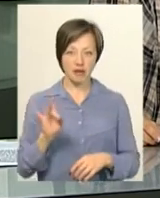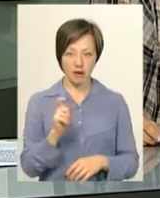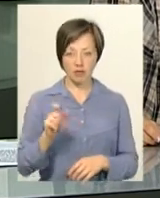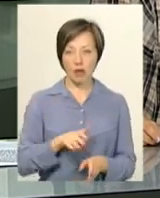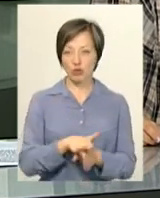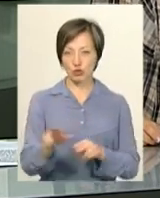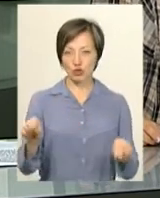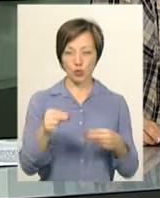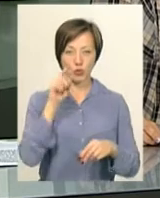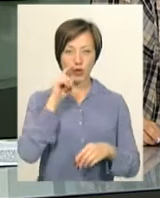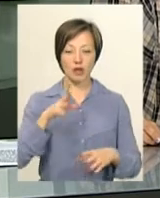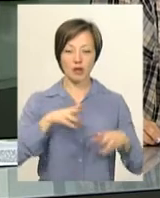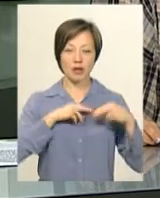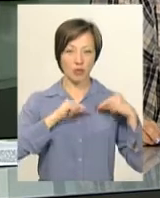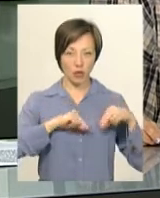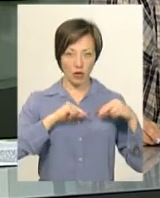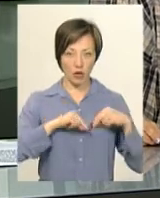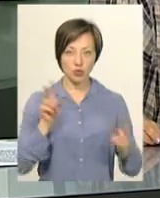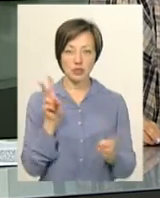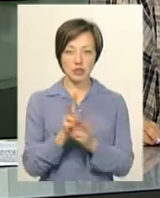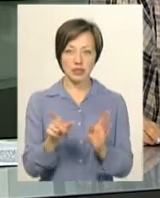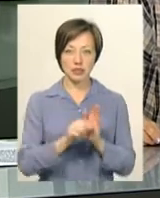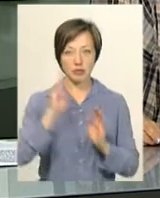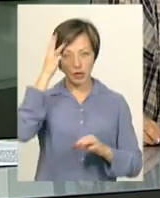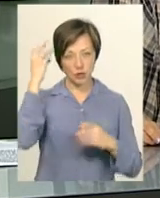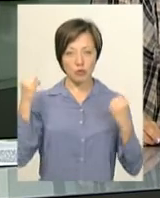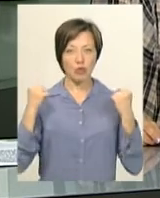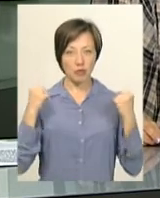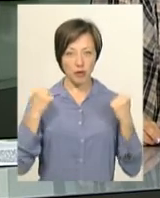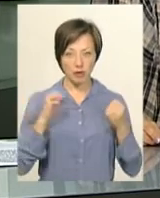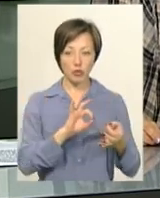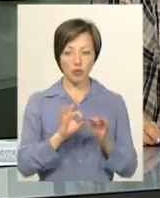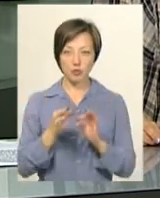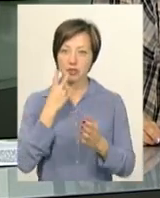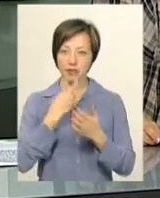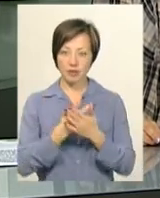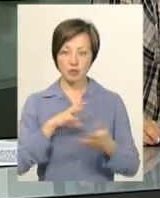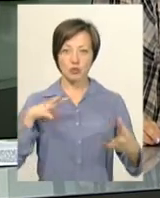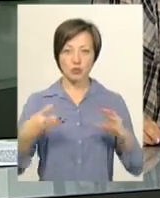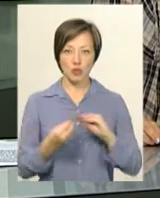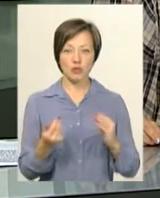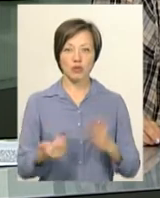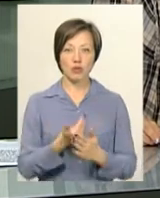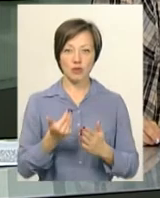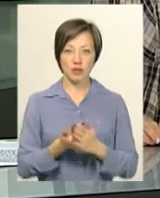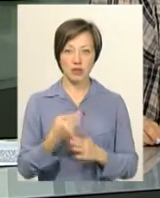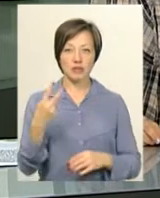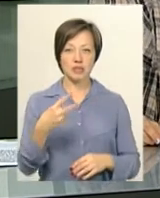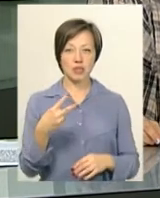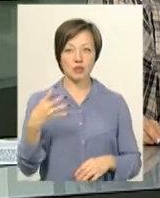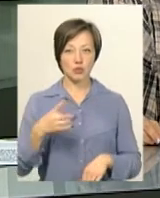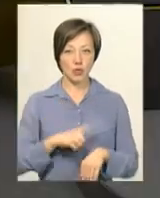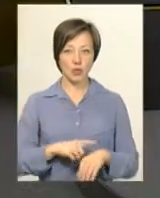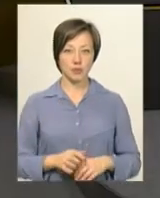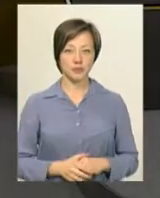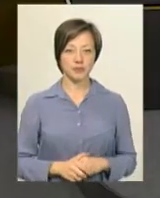Сьогодні моя колега Світлана Поробок зустрілася із хмельницькою спортсменкою. Подробиці дивіться у підсумковому випуску новин о 20.40.